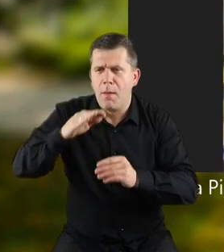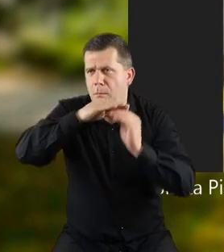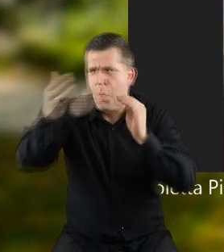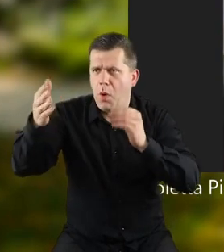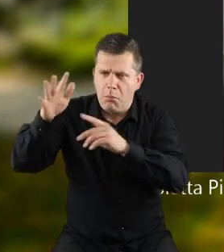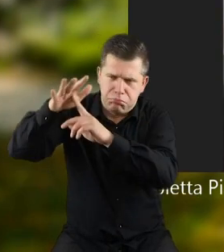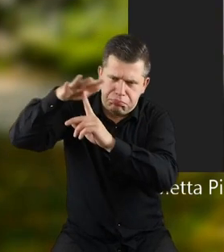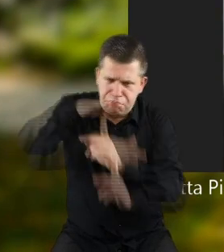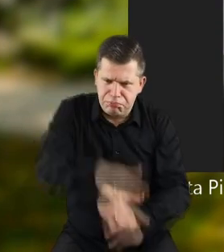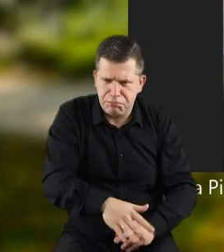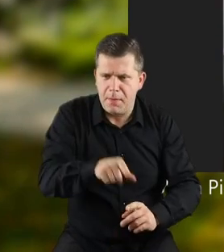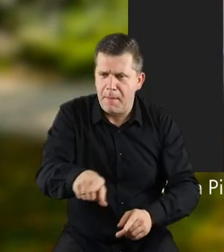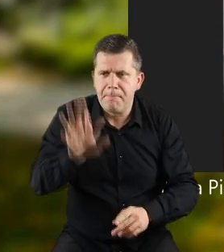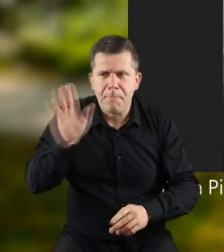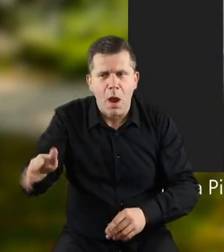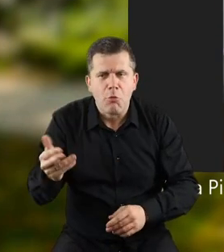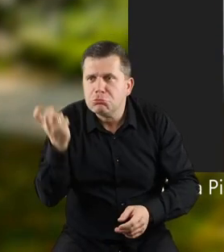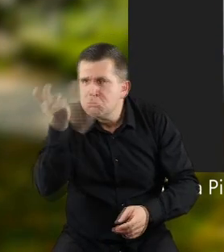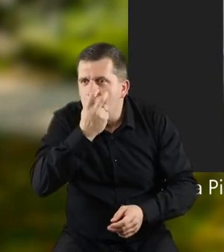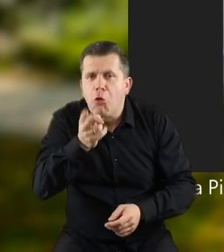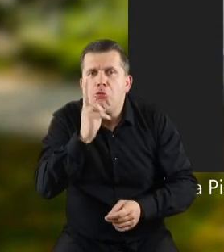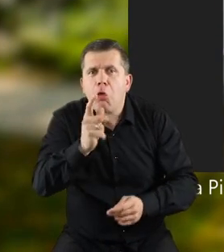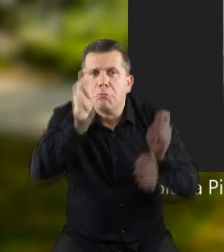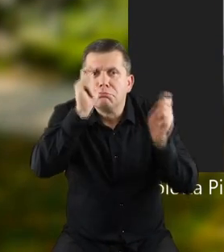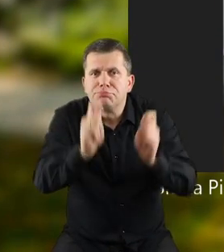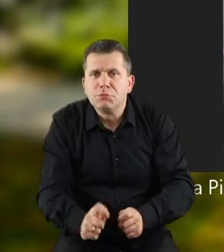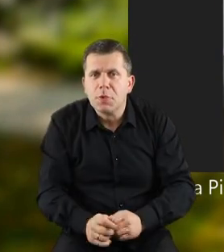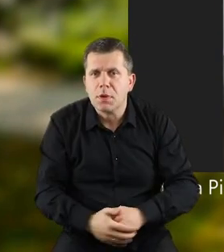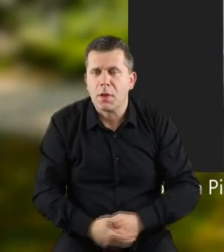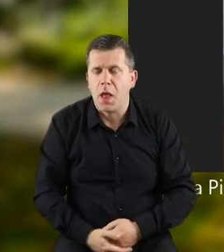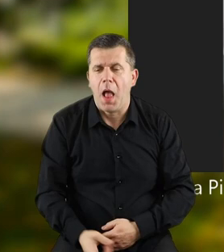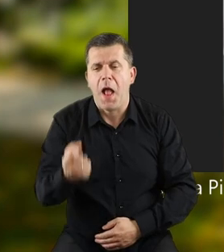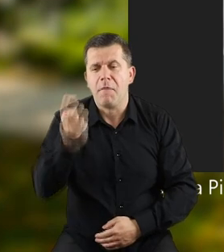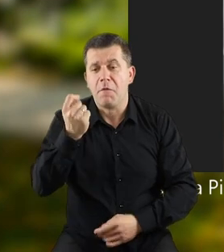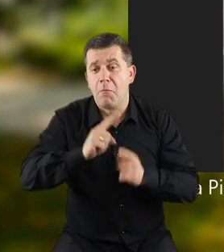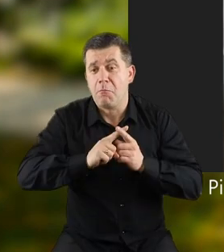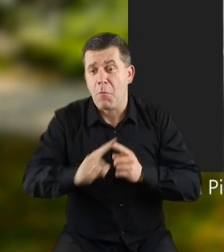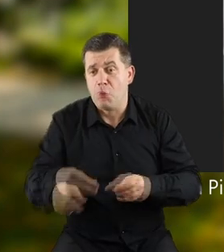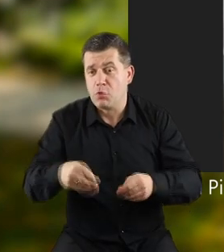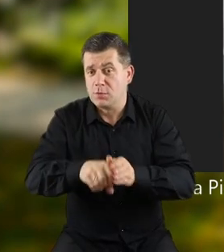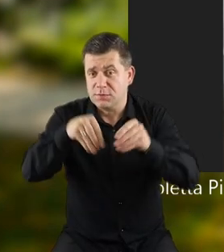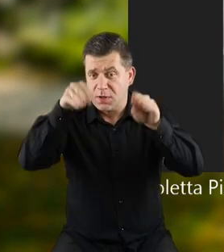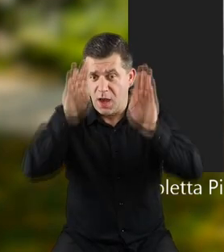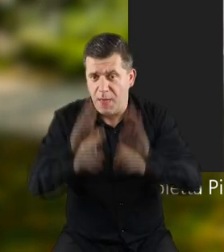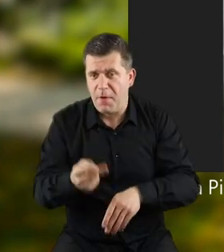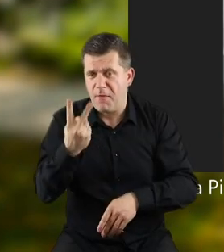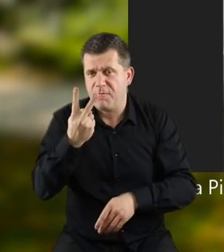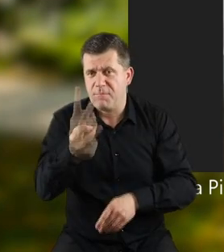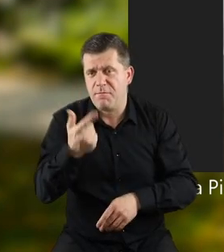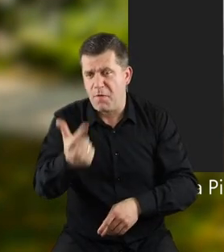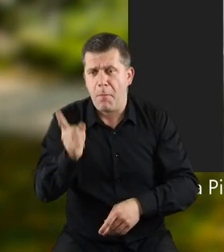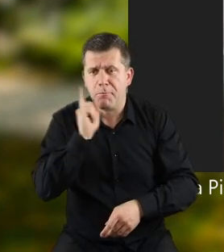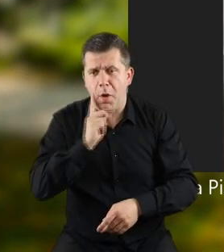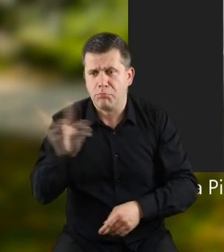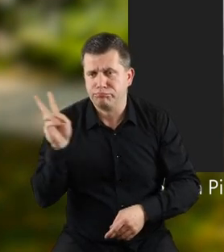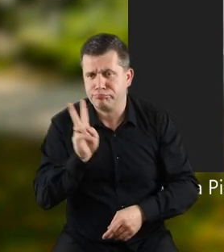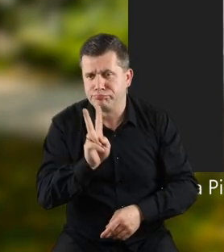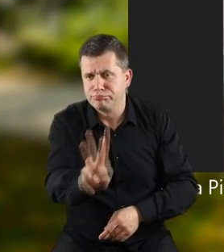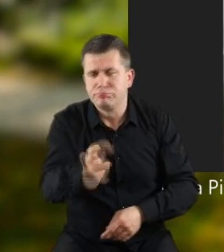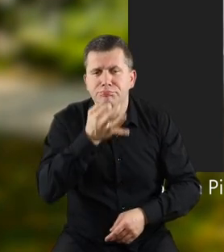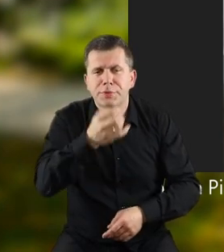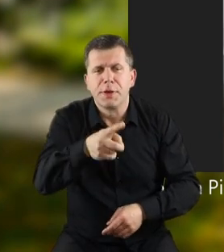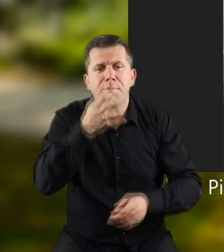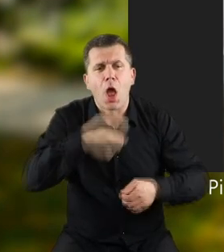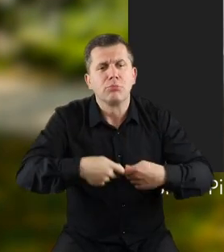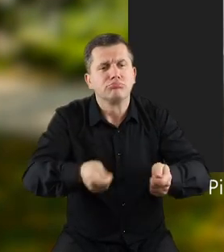sturlał się z półki. Taki był ciekawy, kto to przyjechał. A po chwili do sklepu weszli dwaj panowie i spytali